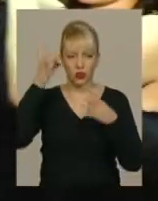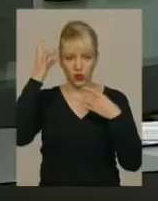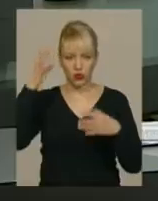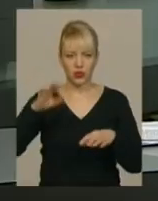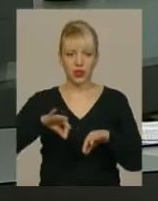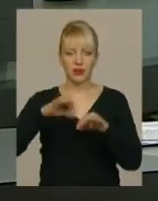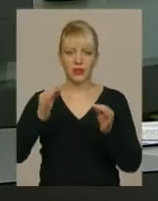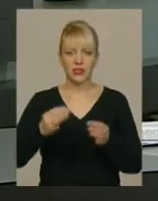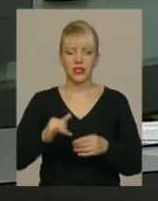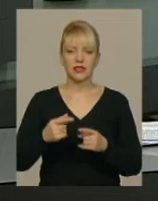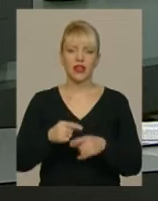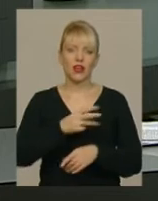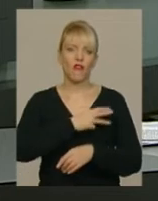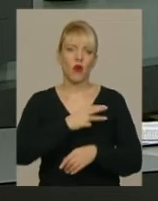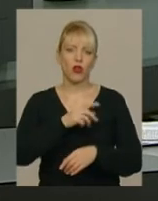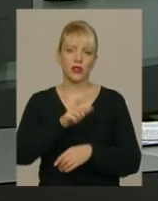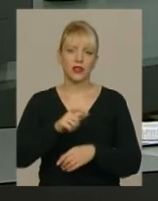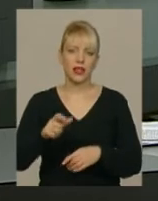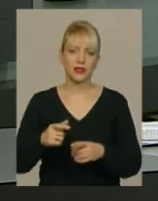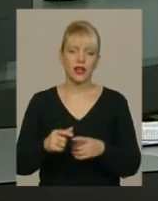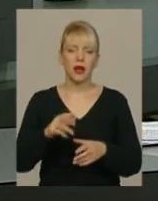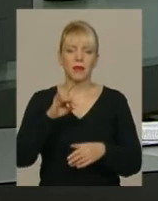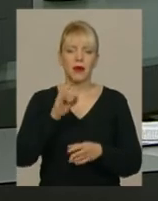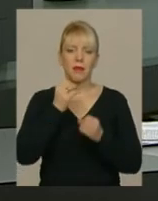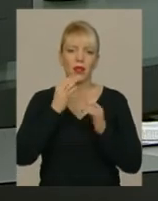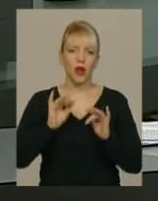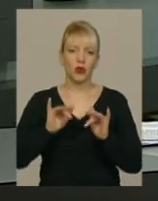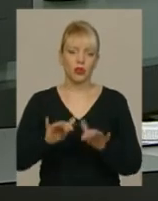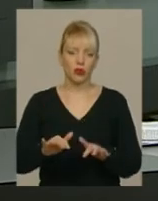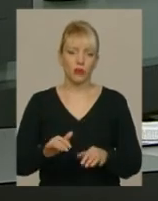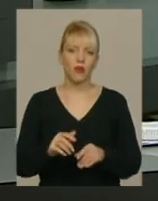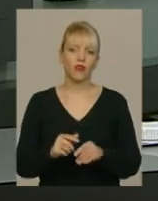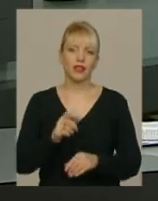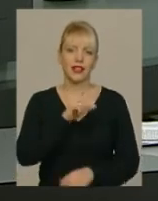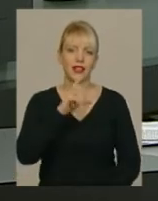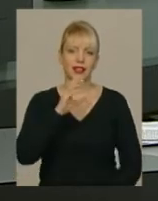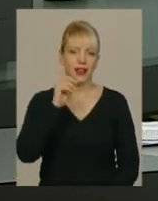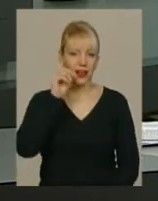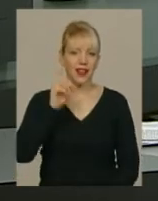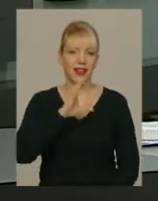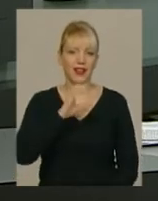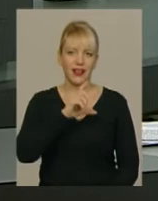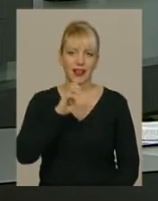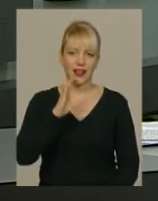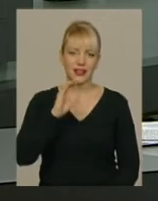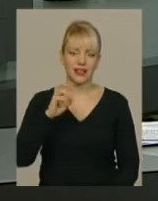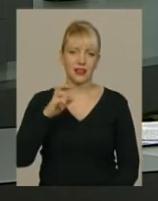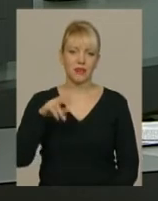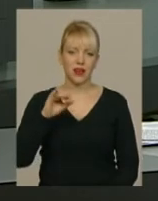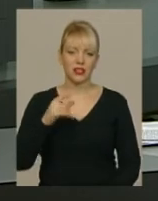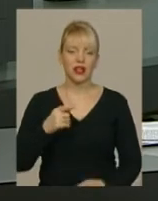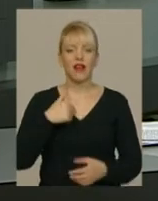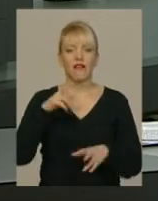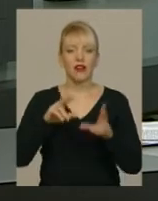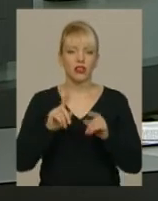мистецтва і волонтери осередку «Кім'юніті» при благодійному фонді «Хесетбешт». Керівник осередку В'ячеслав Нагнибіда вважає, літні і